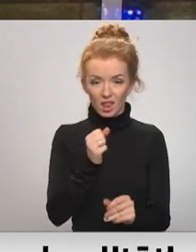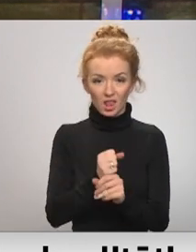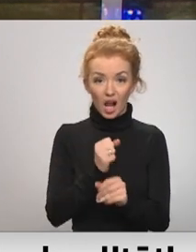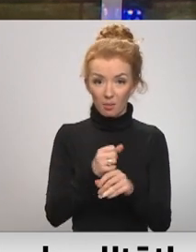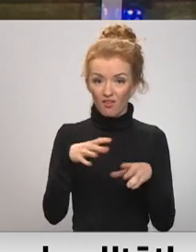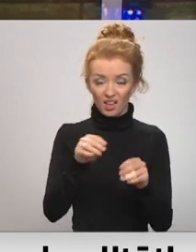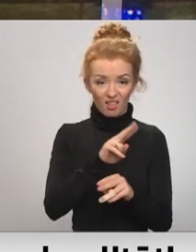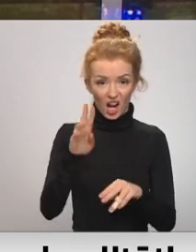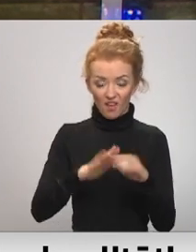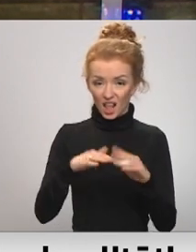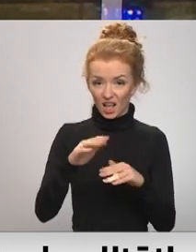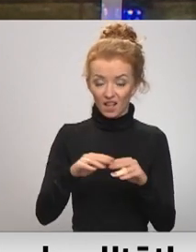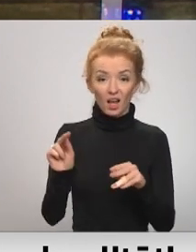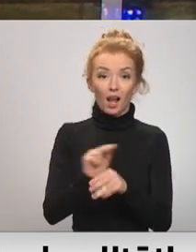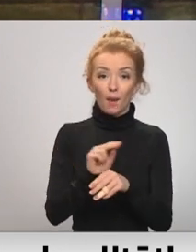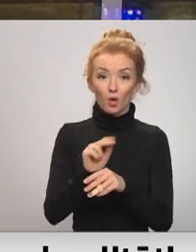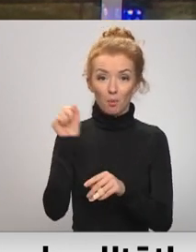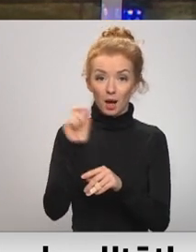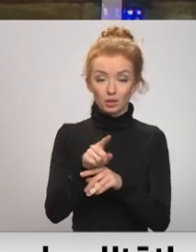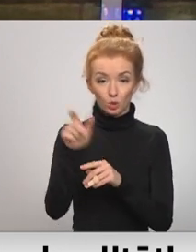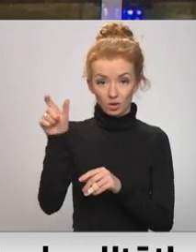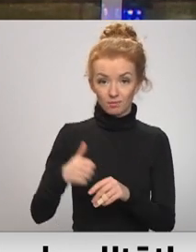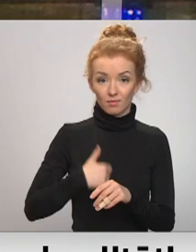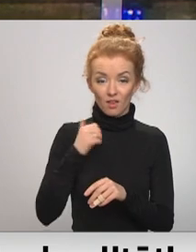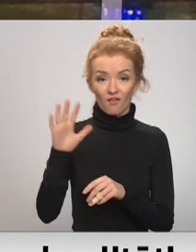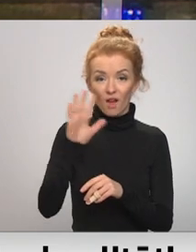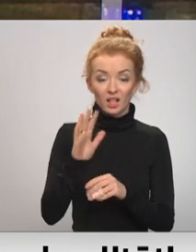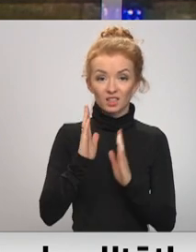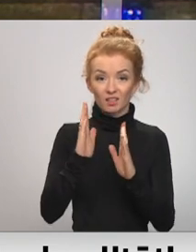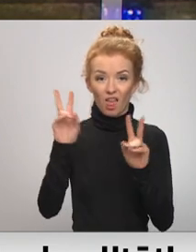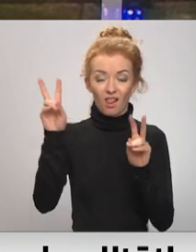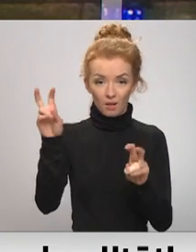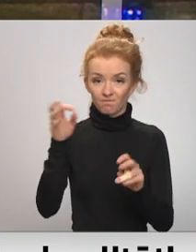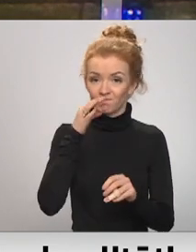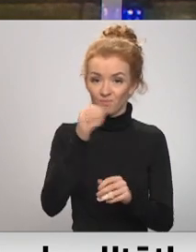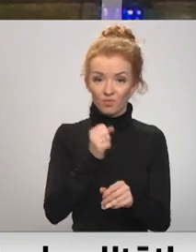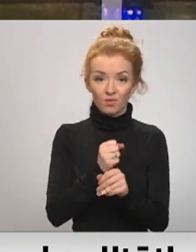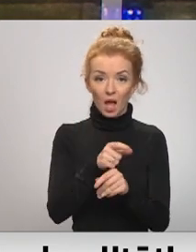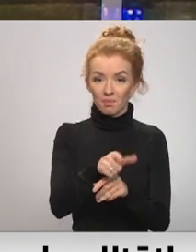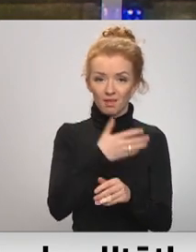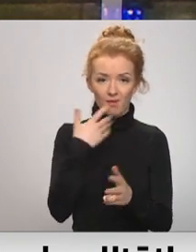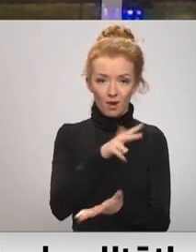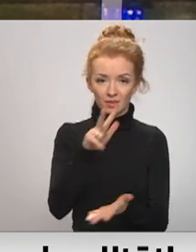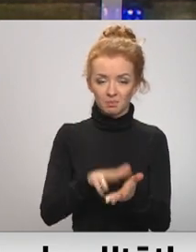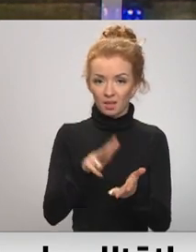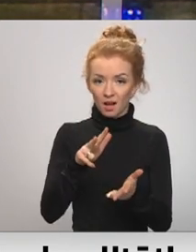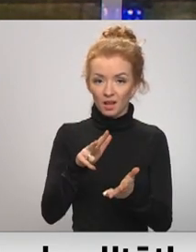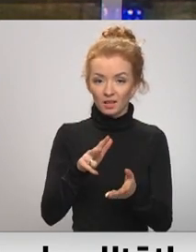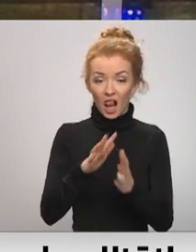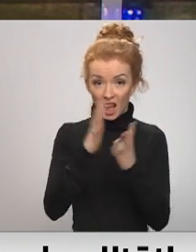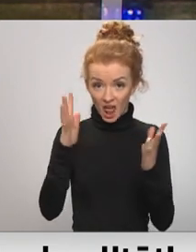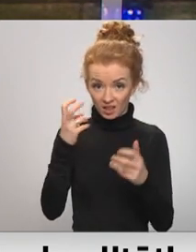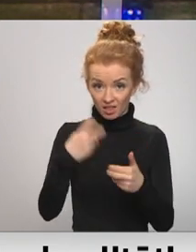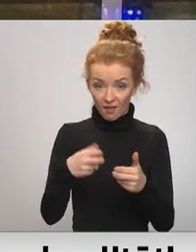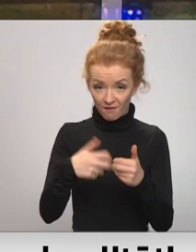veikti nekvalitatīvi. Remontdarbu pasūtītājs uzņēmums Latvijas valsts ceļi skaidro, ka darbi nēsot pieņemti. Cik liels defektu